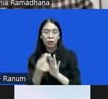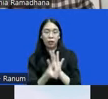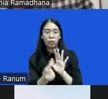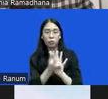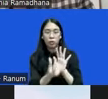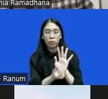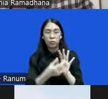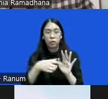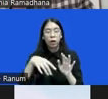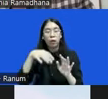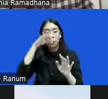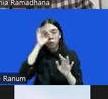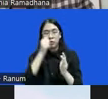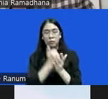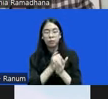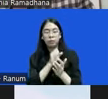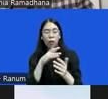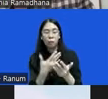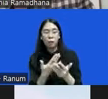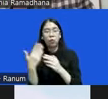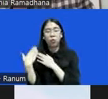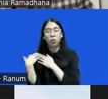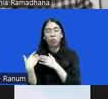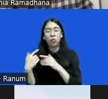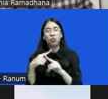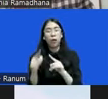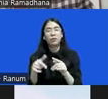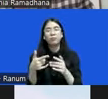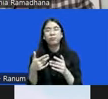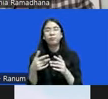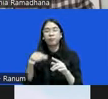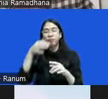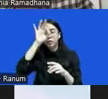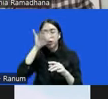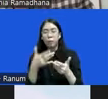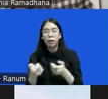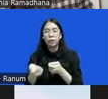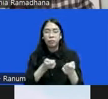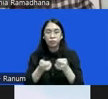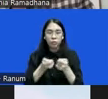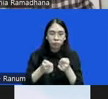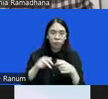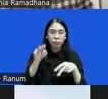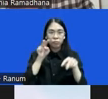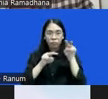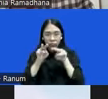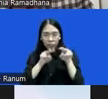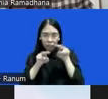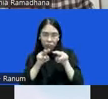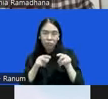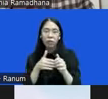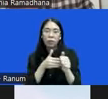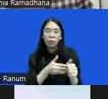bahwa tugas dari kepolisian adalah melakukan koordinasi pengawasan dan pembinaan teknis terhadap